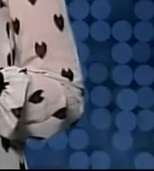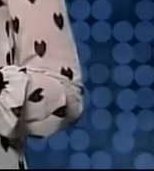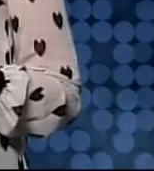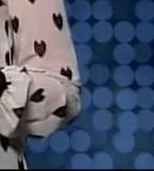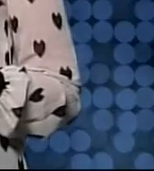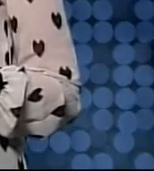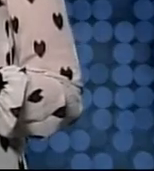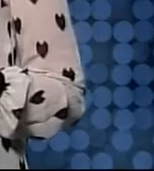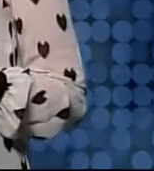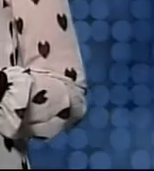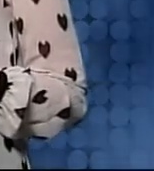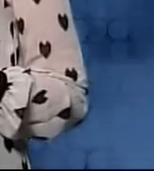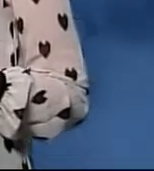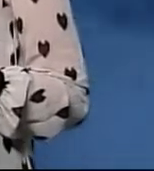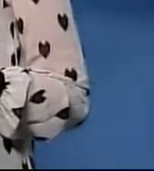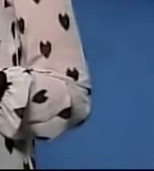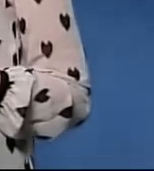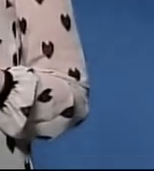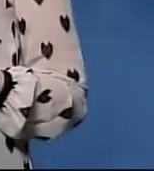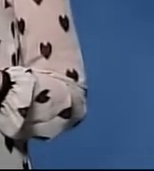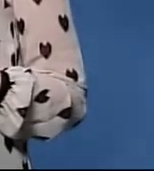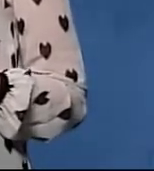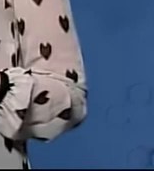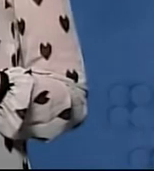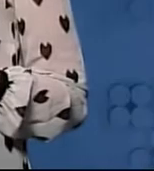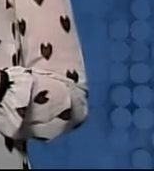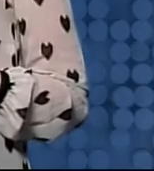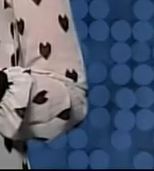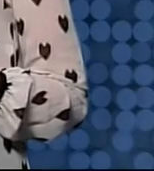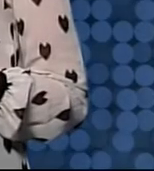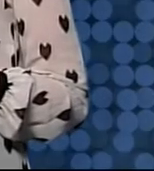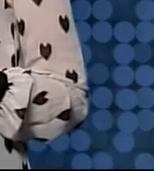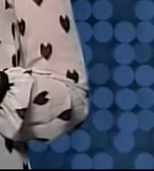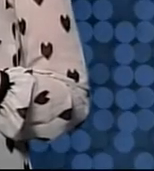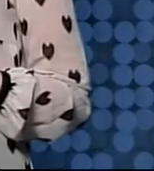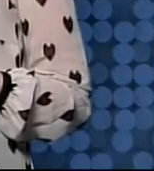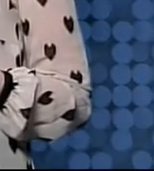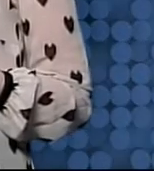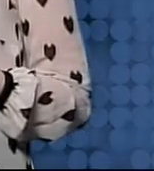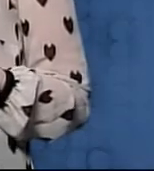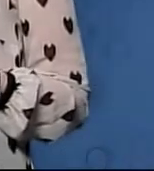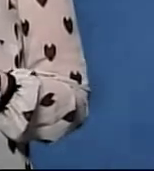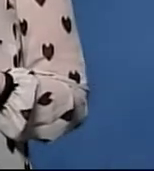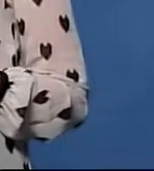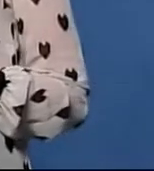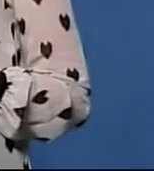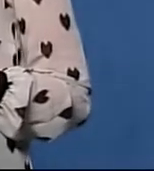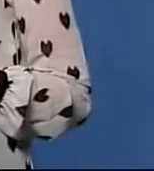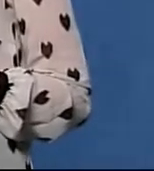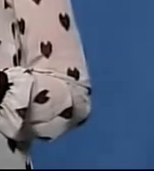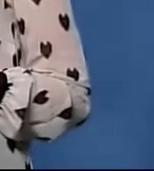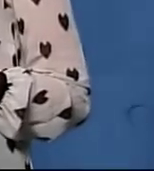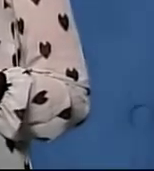секунду. Вночі по області синоптики обіцяють від 7 до 9 градусів за Цельсієм. Вдень – 16-17